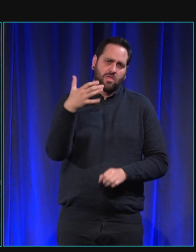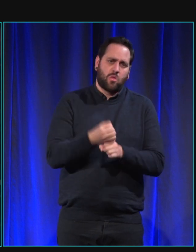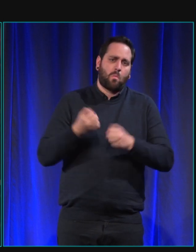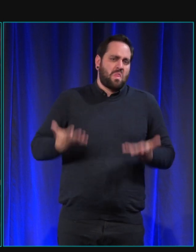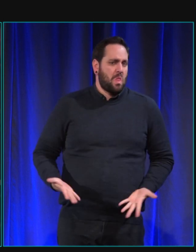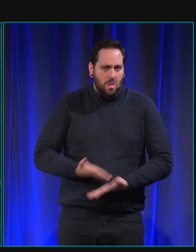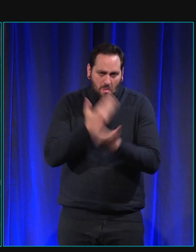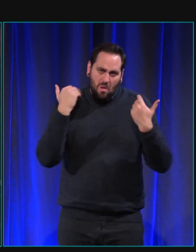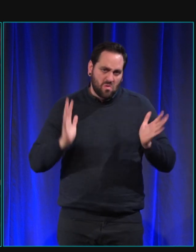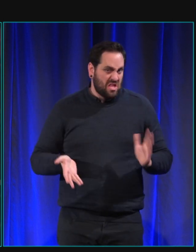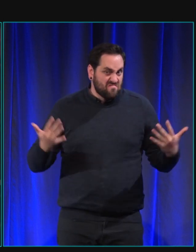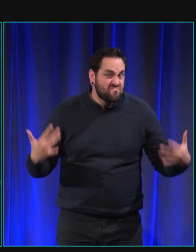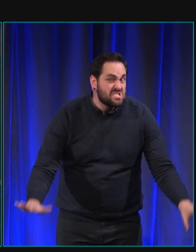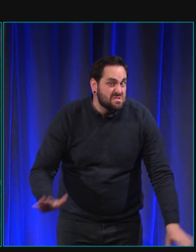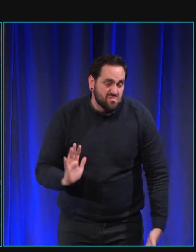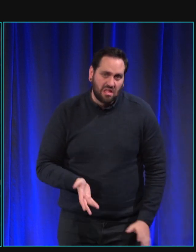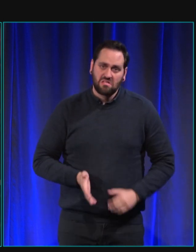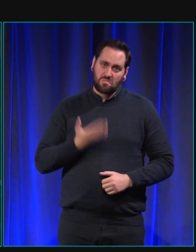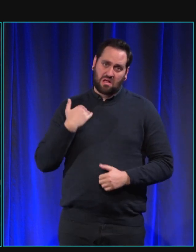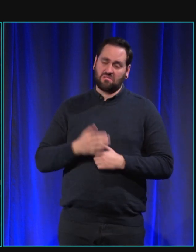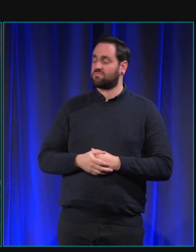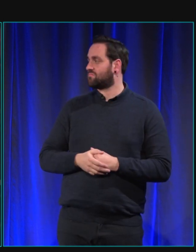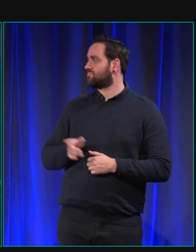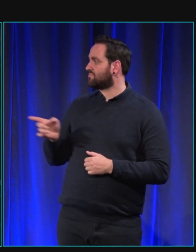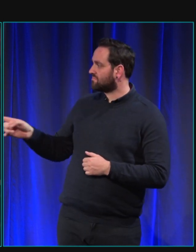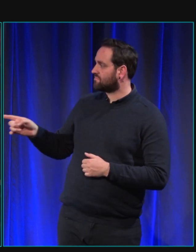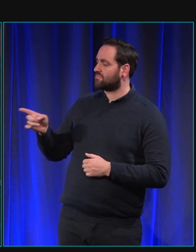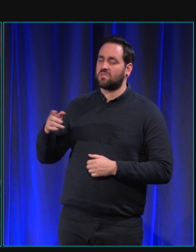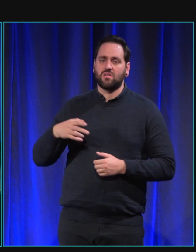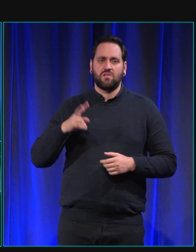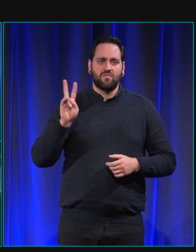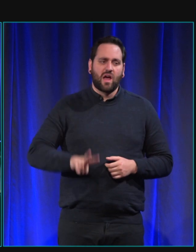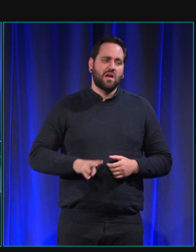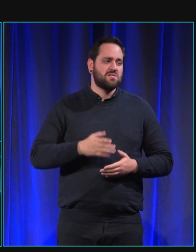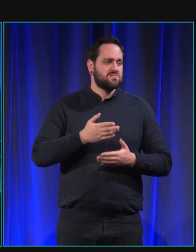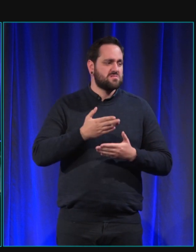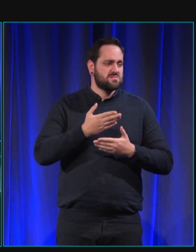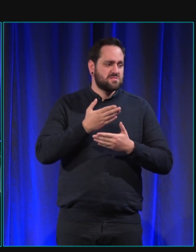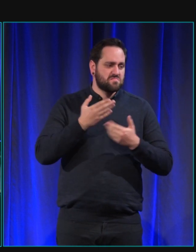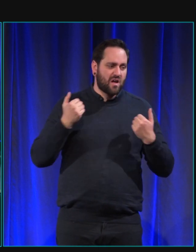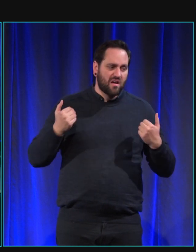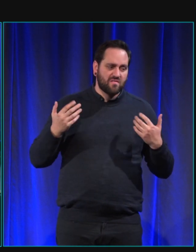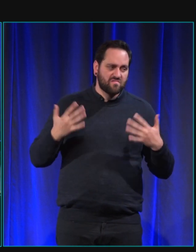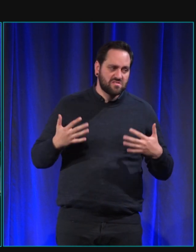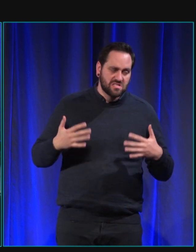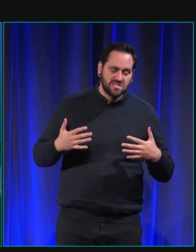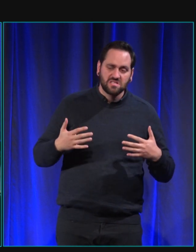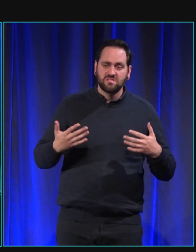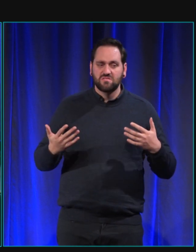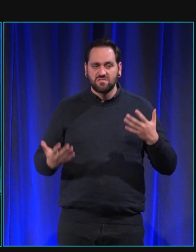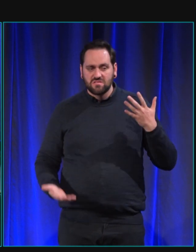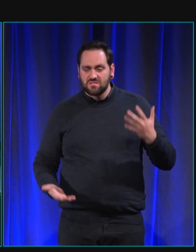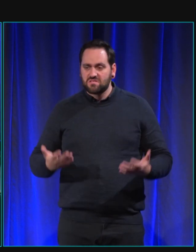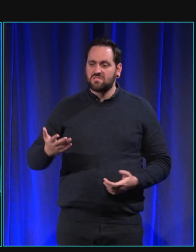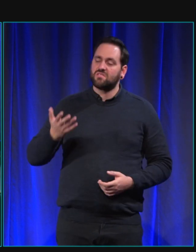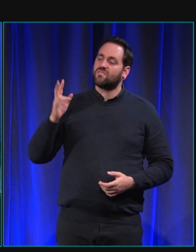plus alors c'est pas que ça pardon c'est pas que ça n'existe plus en fait les chiens comme pour nous humains